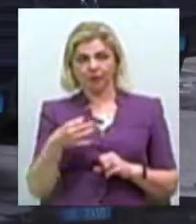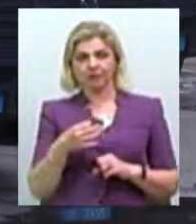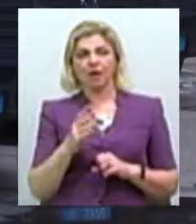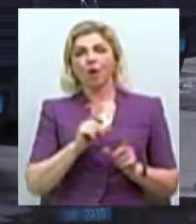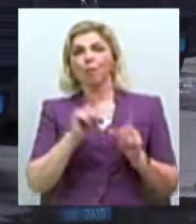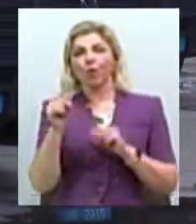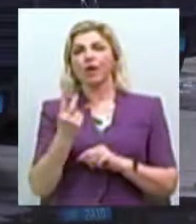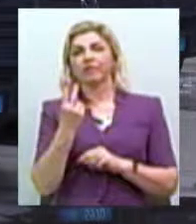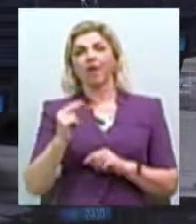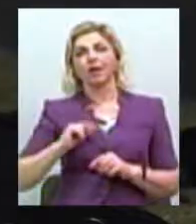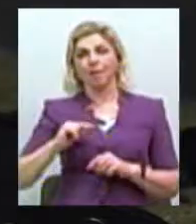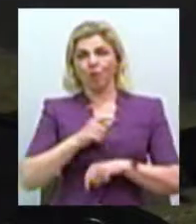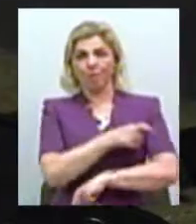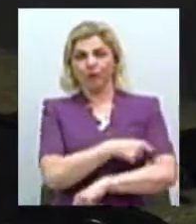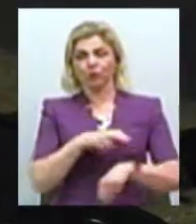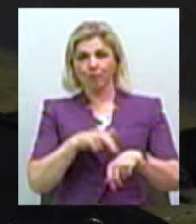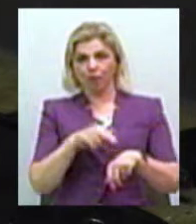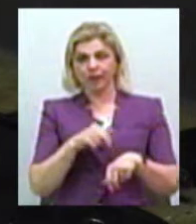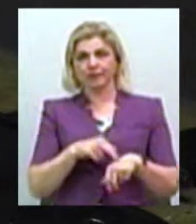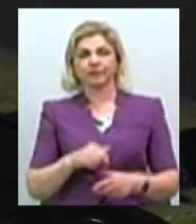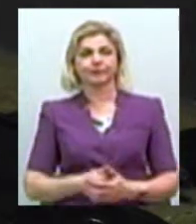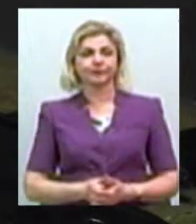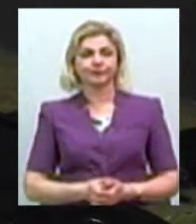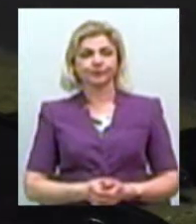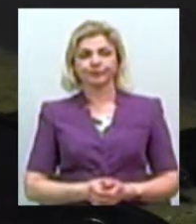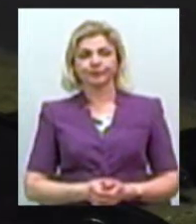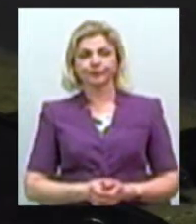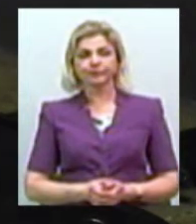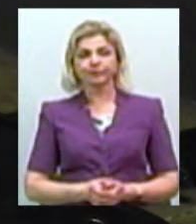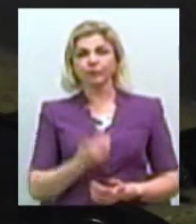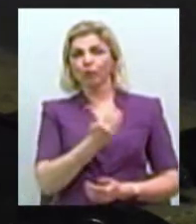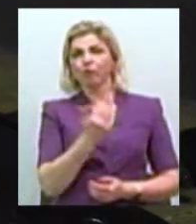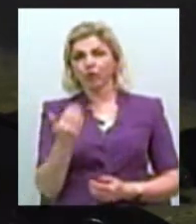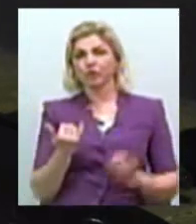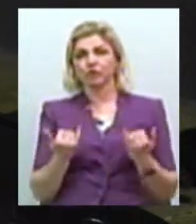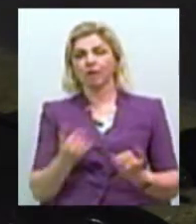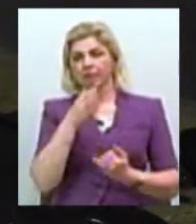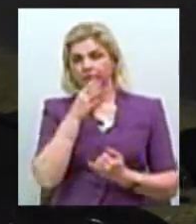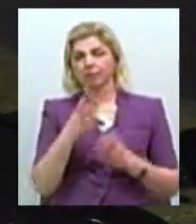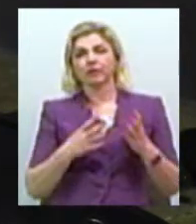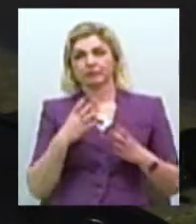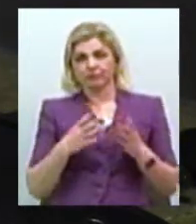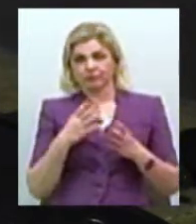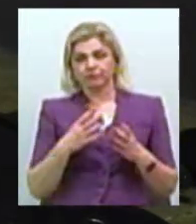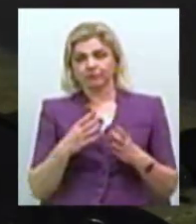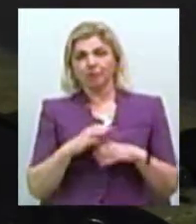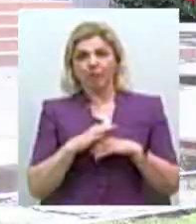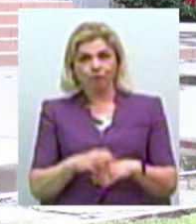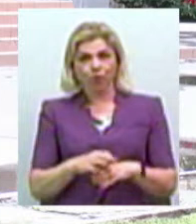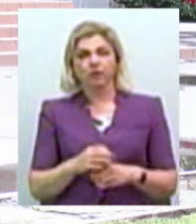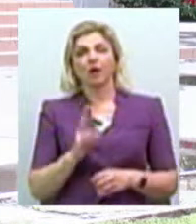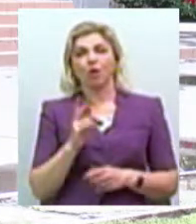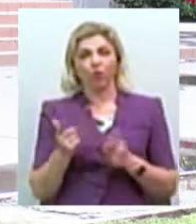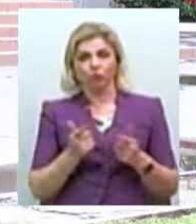працівника патрульної поліції, а саме ворота тактико-оперативного реагування. Вони на даний момент проводять тренування до